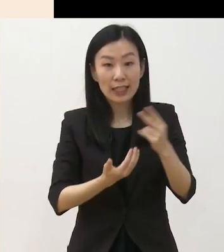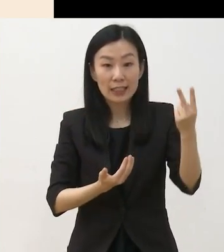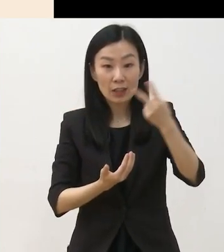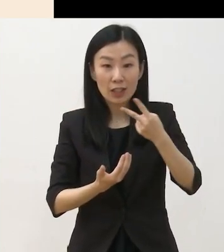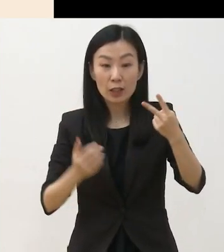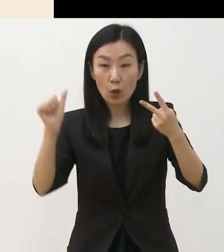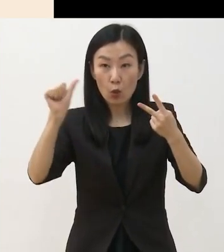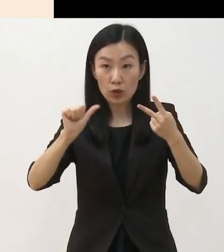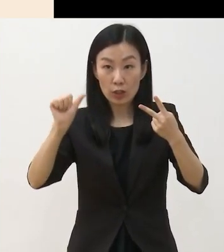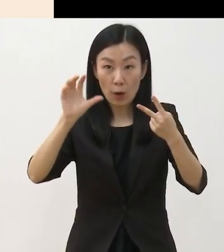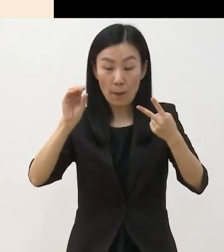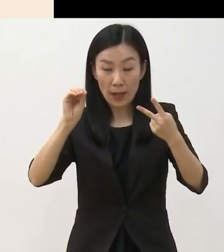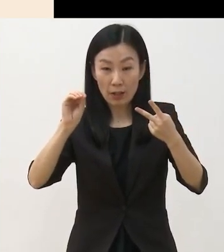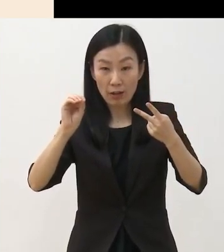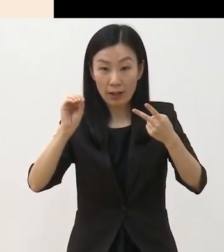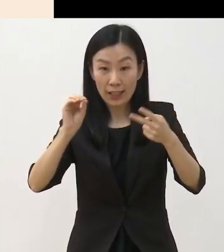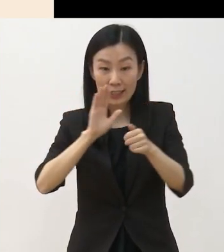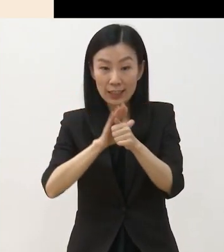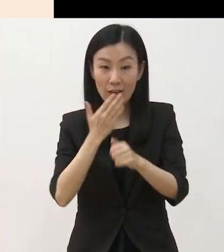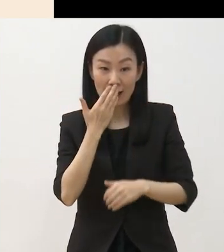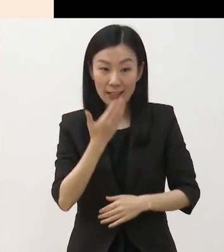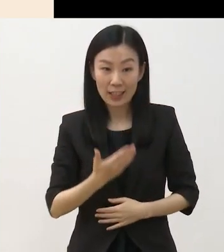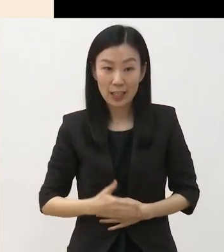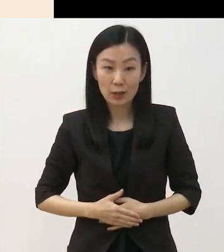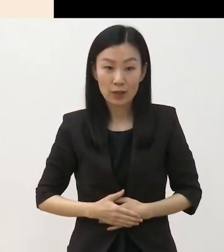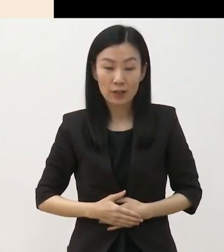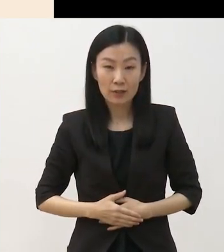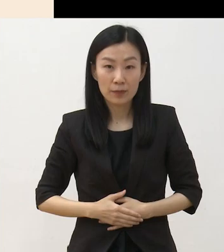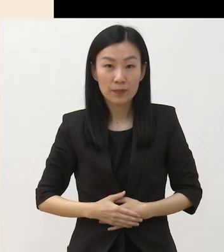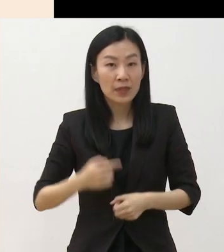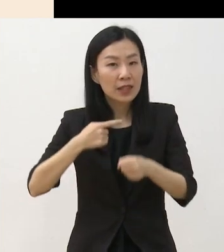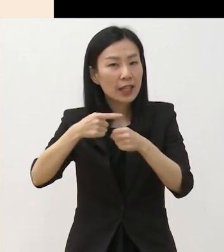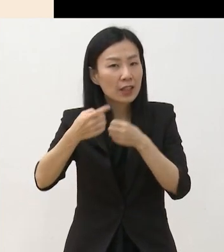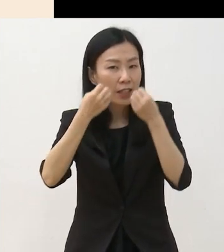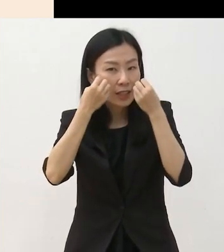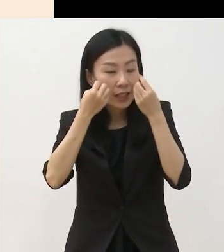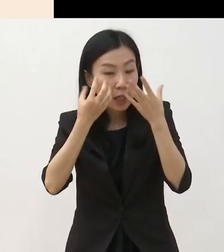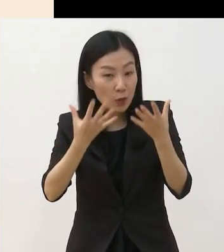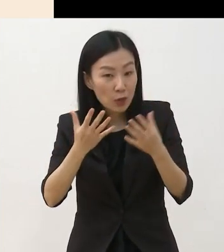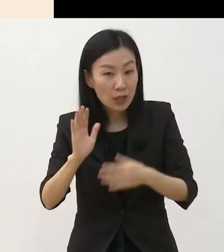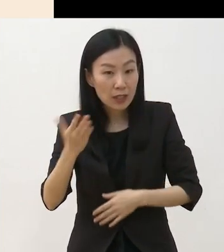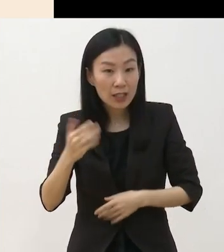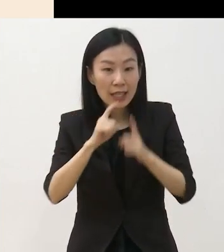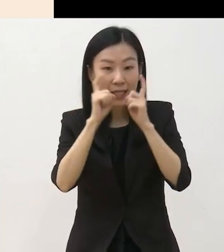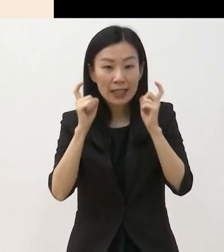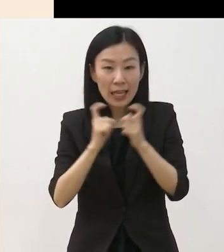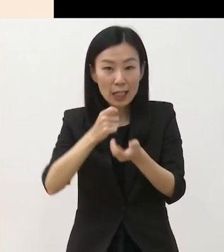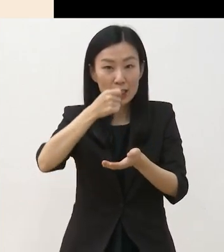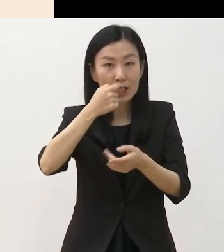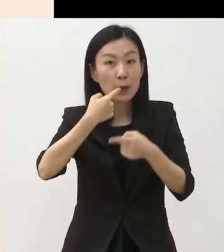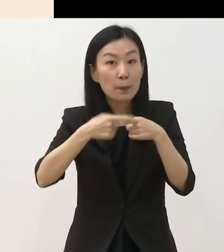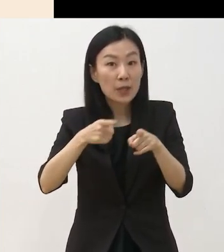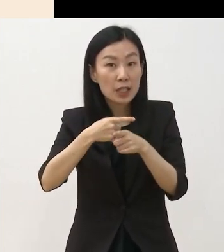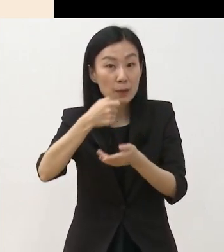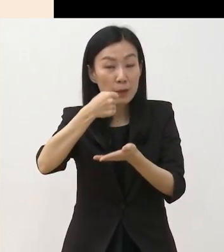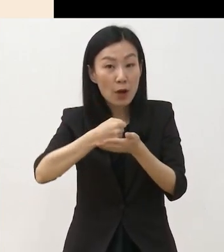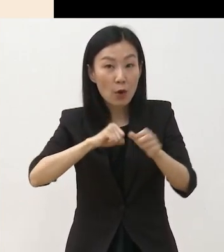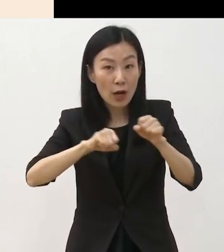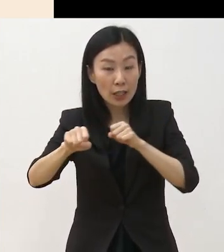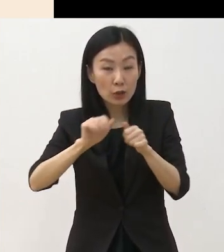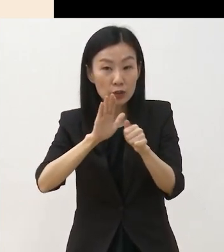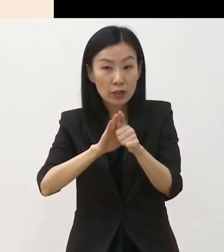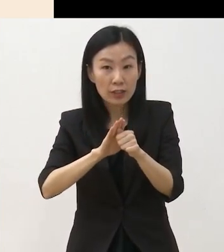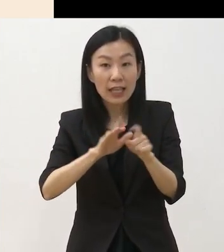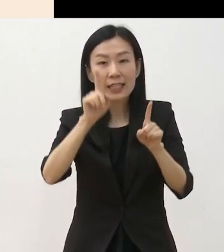지원하고요 내년 신설된 개인 비평 활동 지원 유형은 1인단